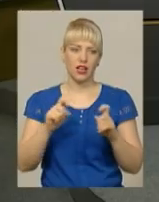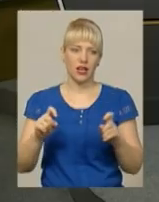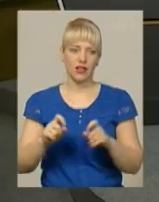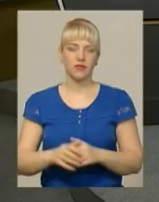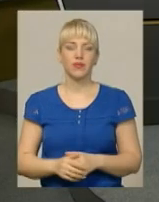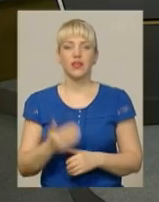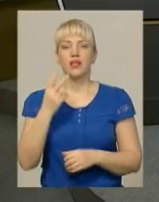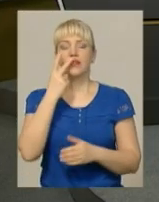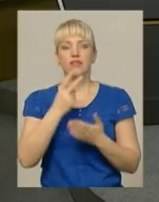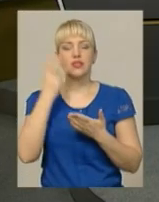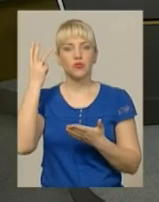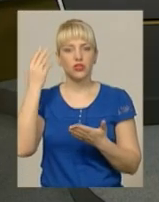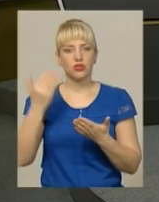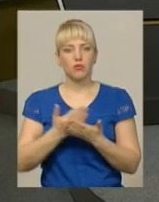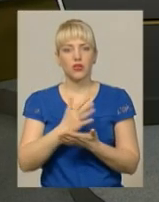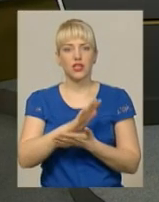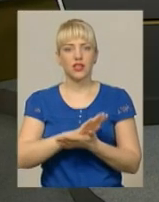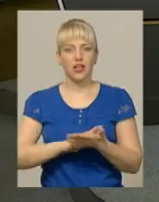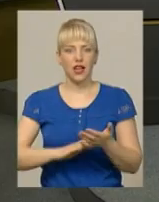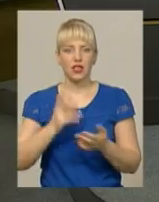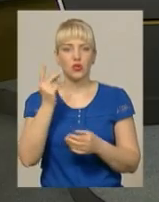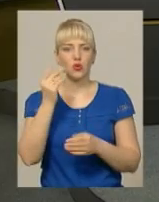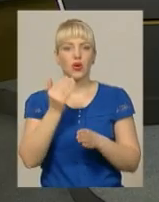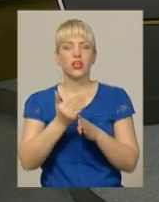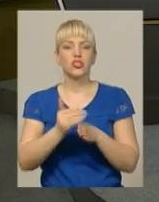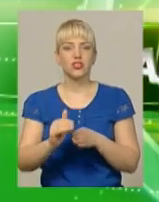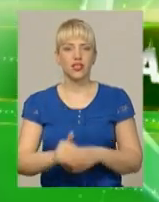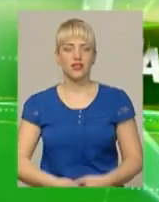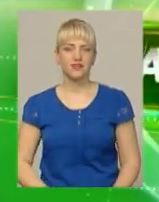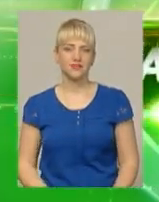Ви дивитесь Подільську панораму, далі анонс її другої частини.